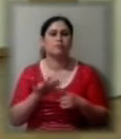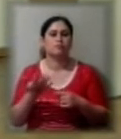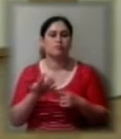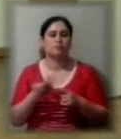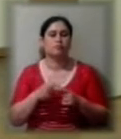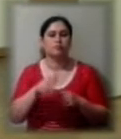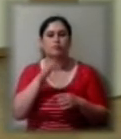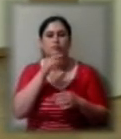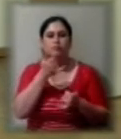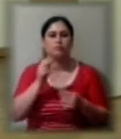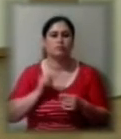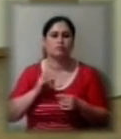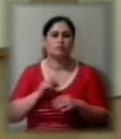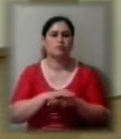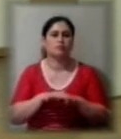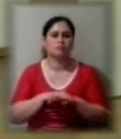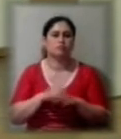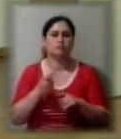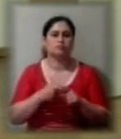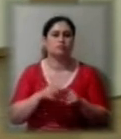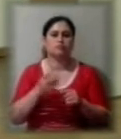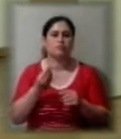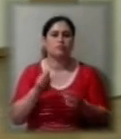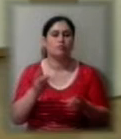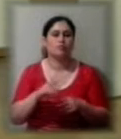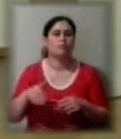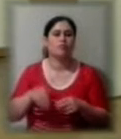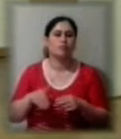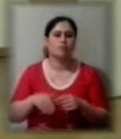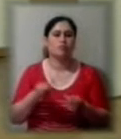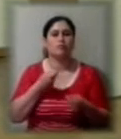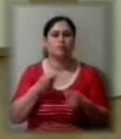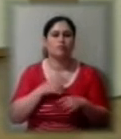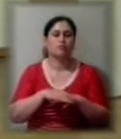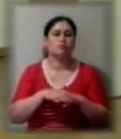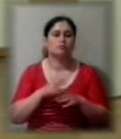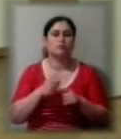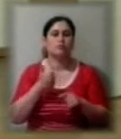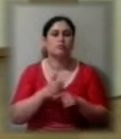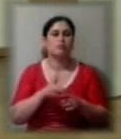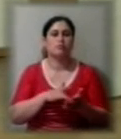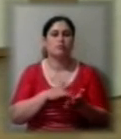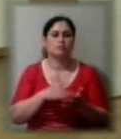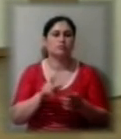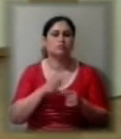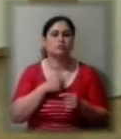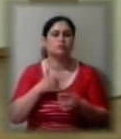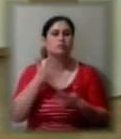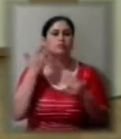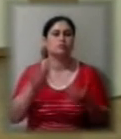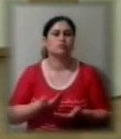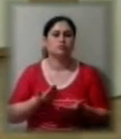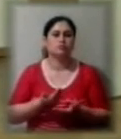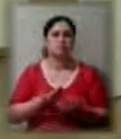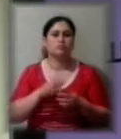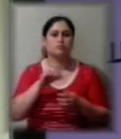працювати на ринках. Щоб ці гроші не залишилися в кишені керівника ринку або головного бухгалтера, що саме полегшення життя підприємців, які